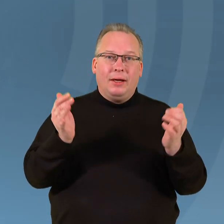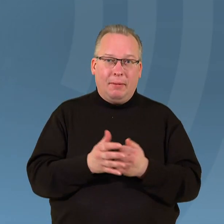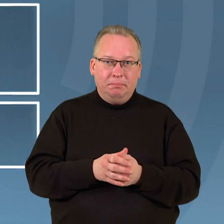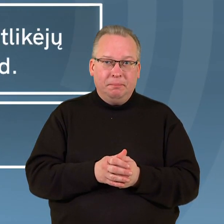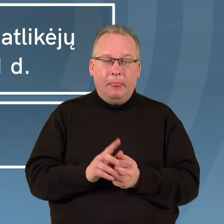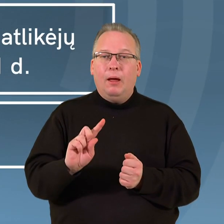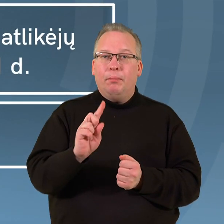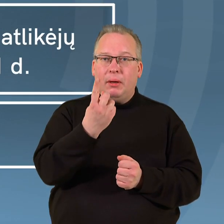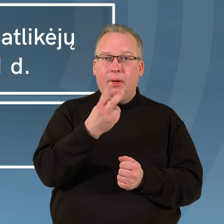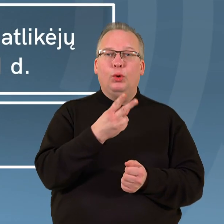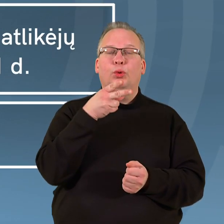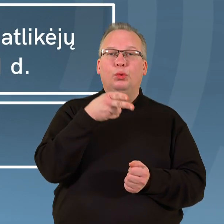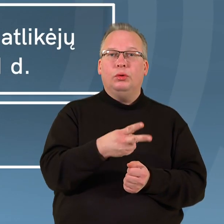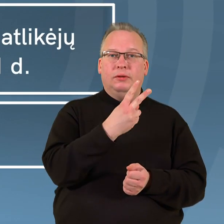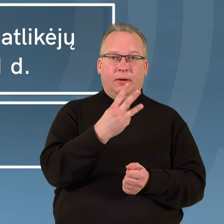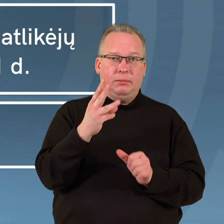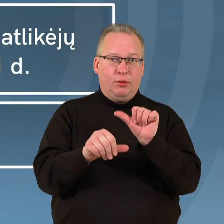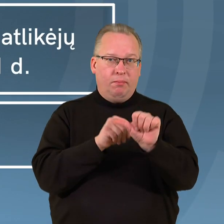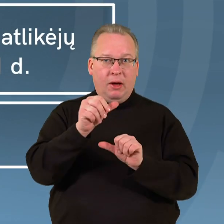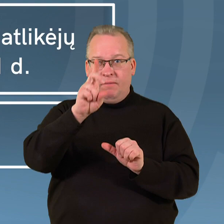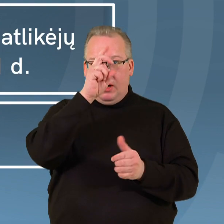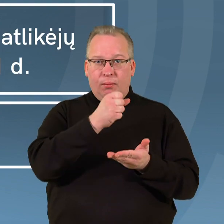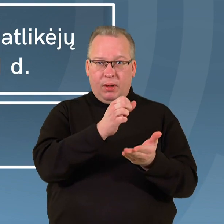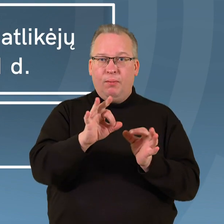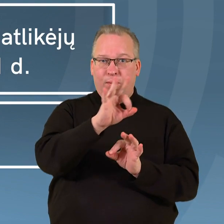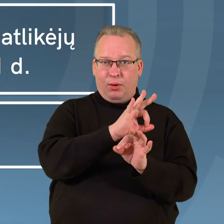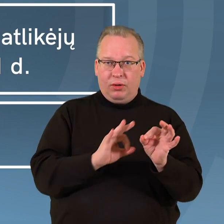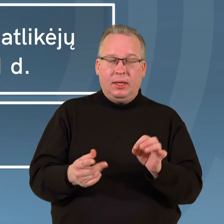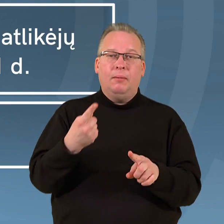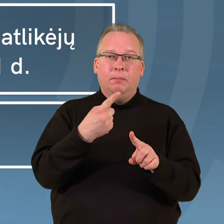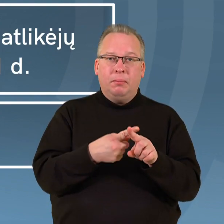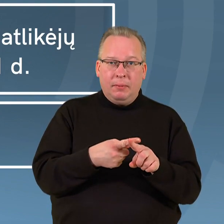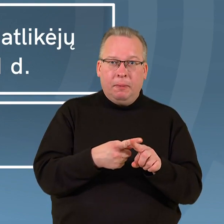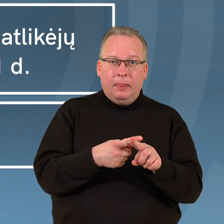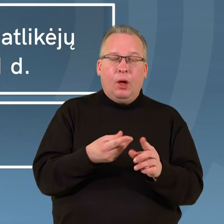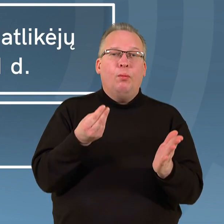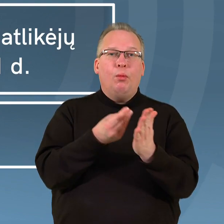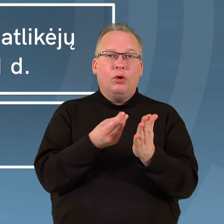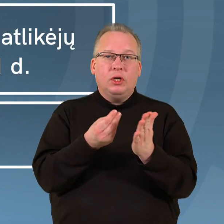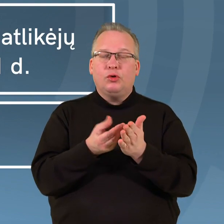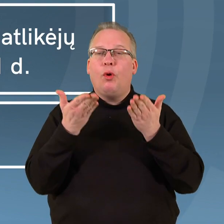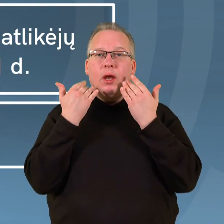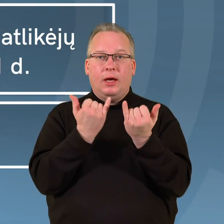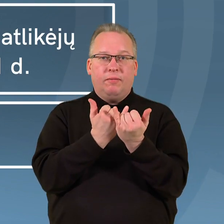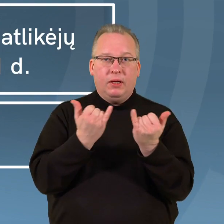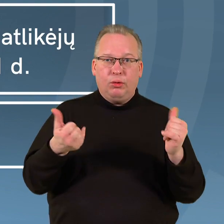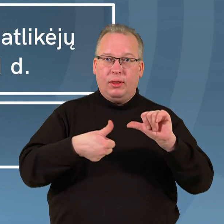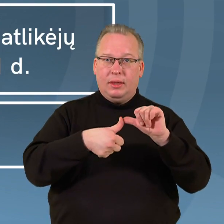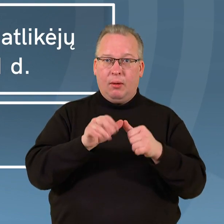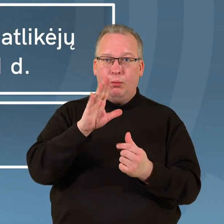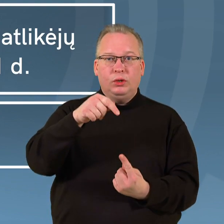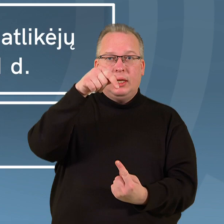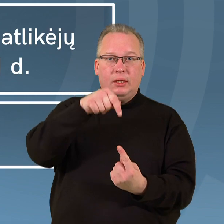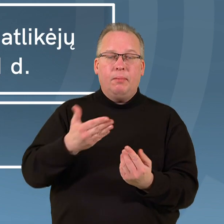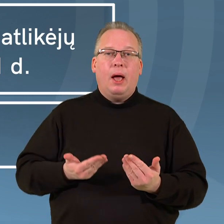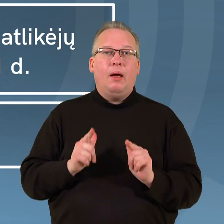ir pirminėme 2023 m. valstybės biudžeto projektą pridėtinės vertės mokesčio lengvata. Neterminuotai bus taikoma